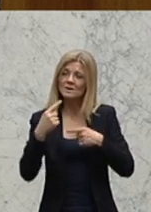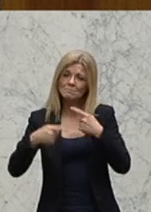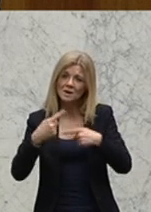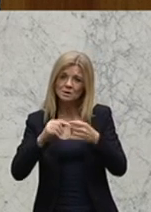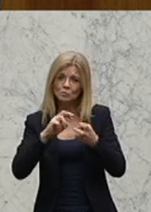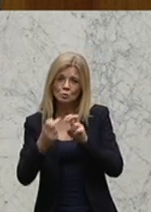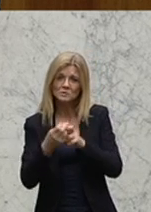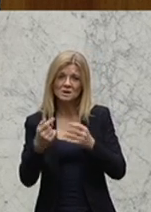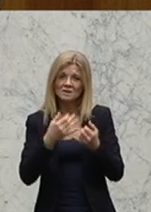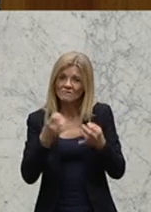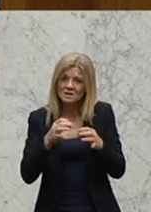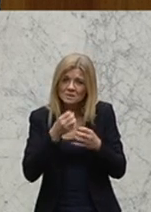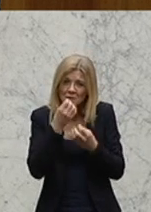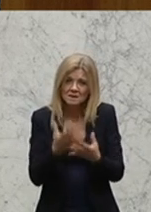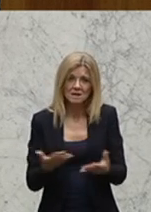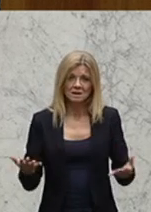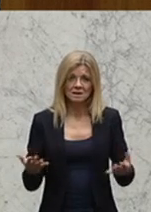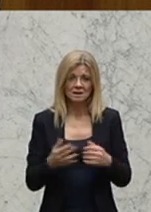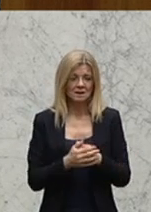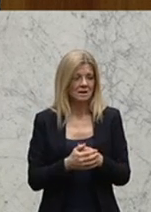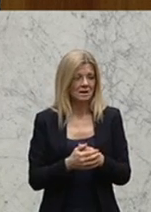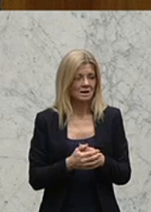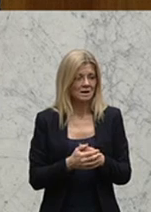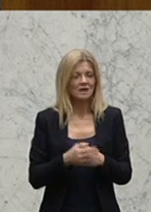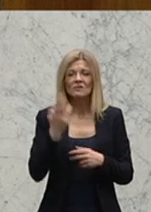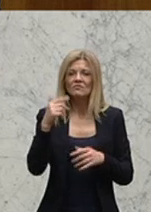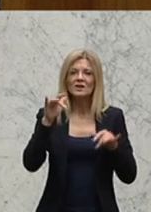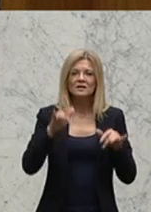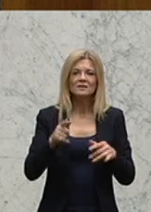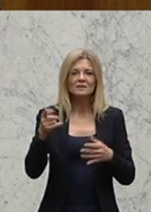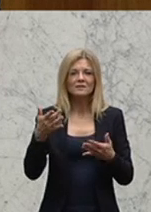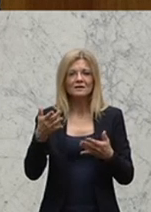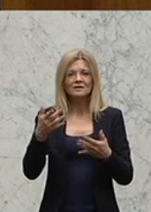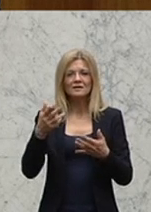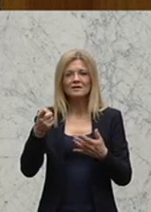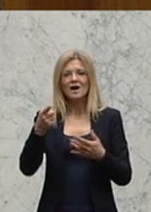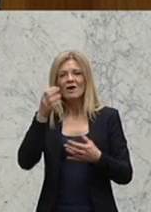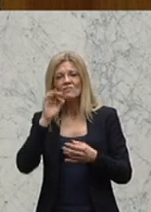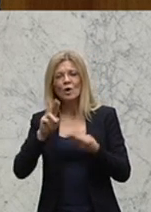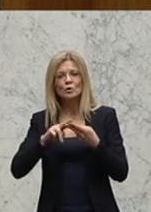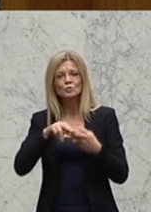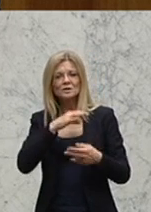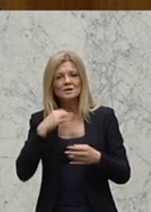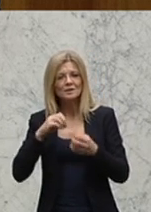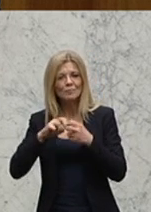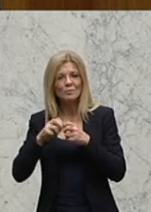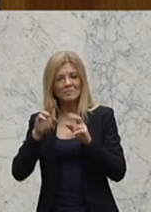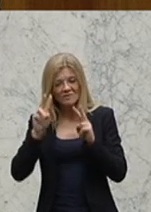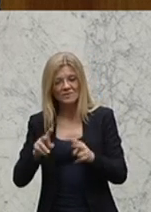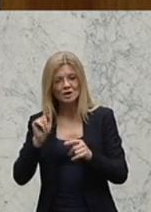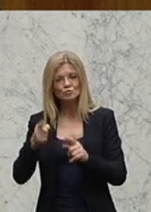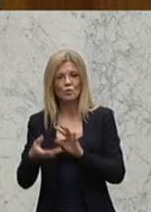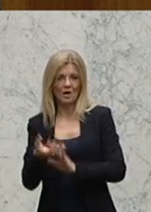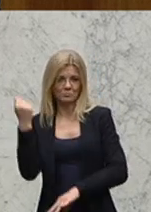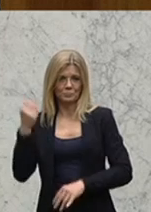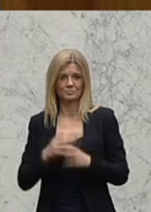die Probleme, die Frauen und Kinder auf der Flucht haben, auch wirklich zu beseitigen. Und fangen wir mit ein